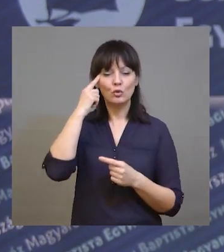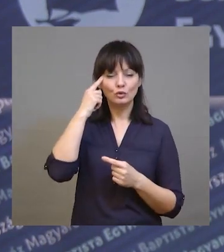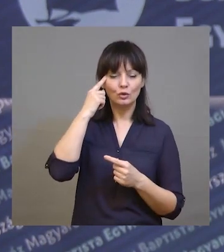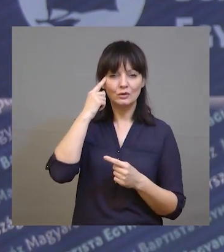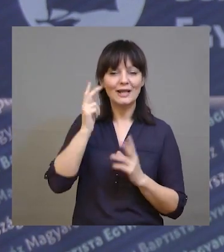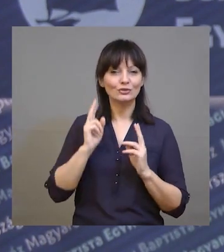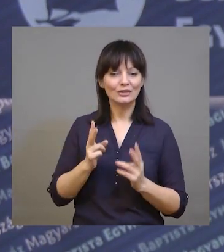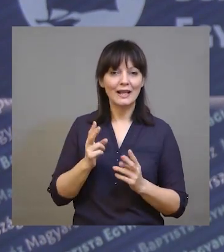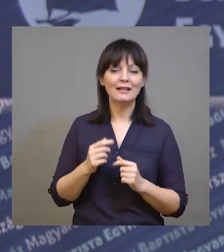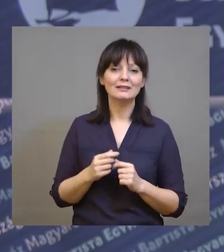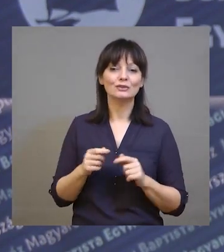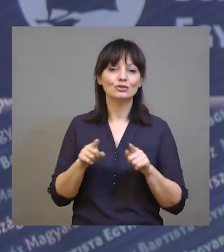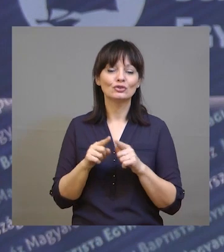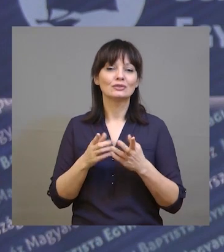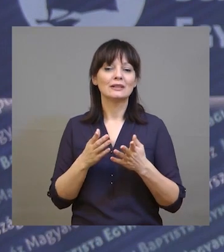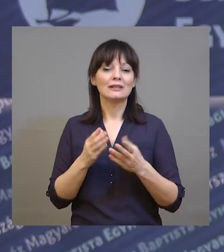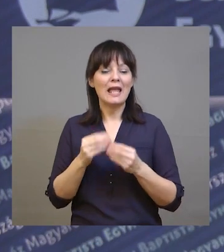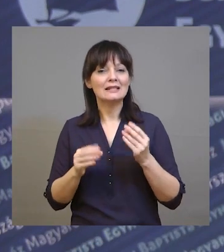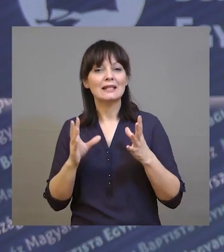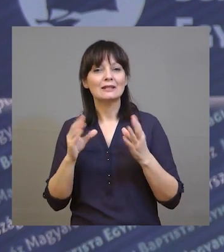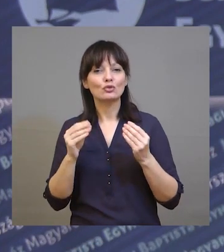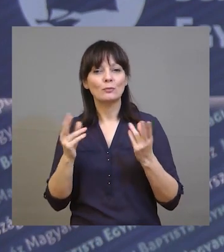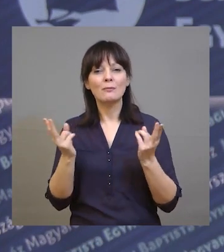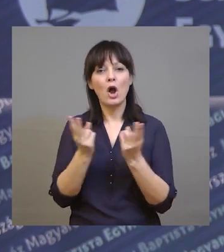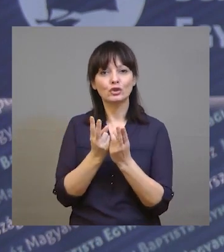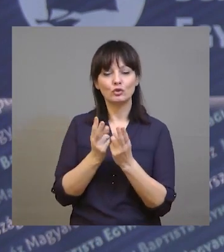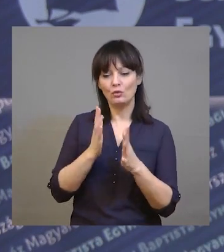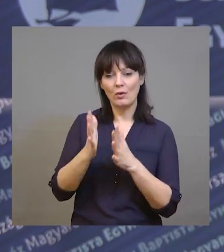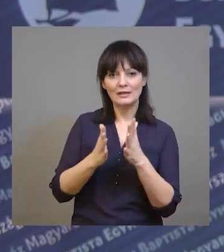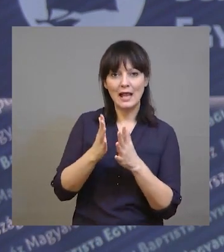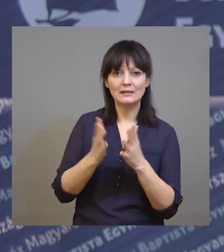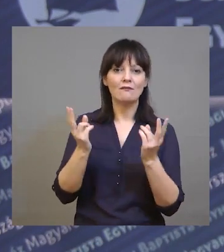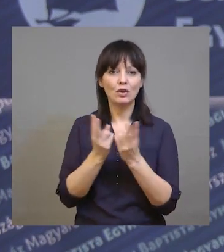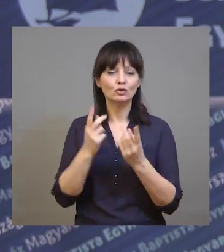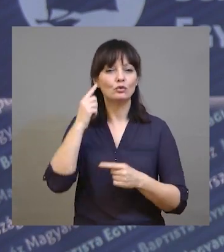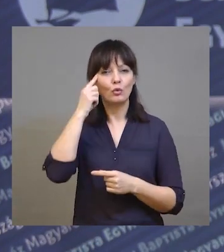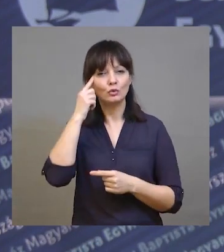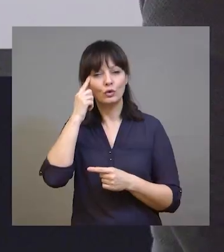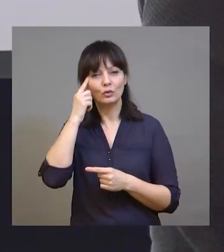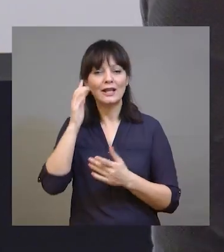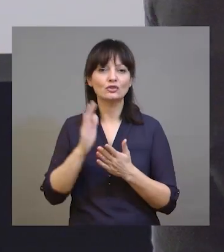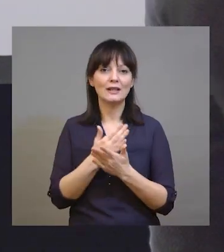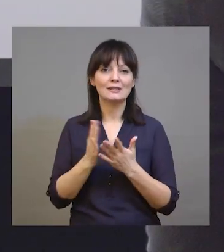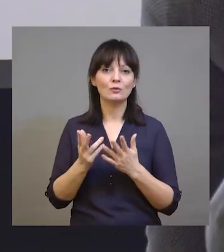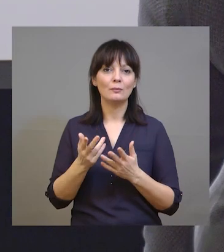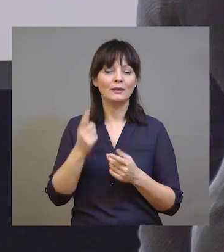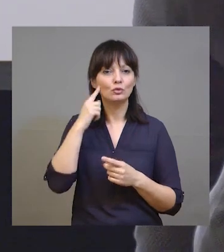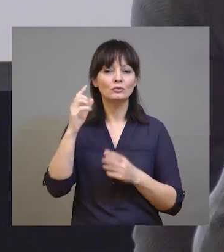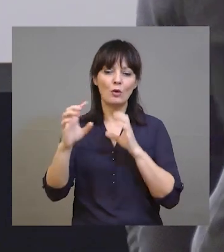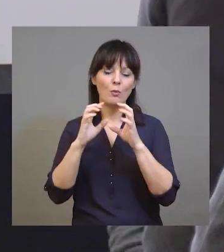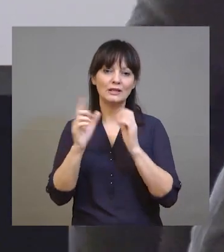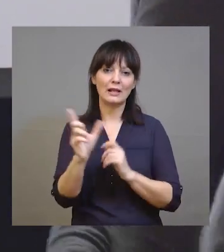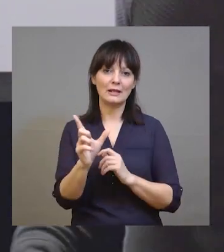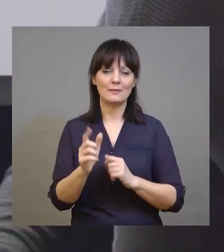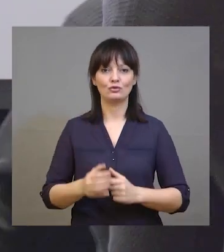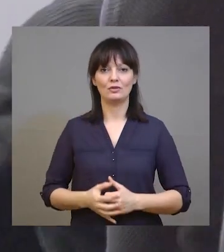gondolkodást igényel, és ezáltal nagyon sok mindenben hasonlóak azért a jelnyelvek, hasonló a gondolkodás, könnyebben tudják